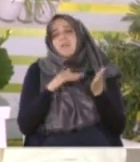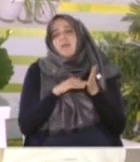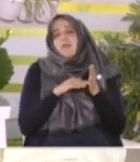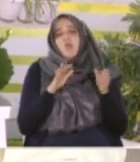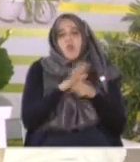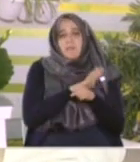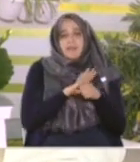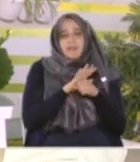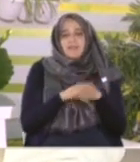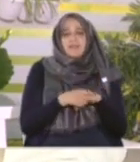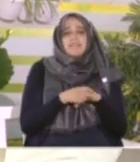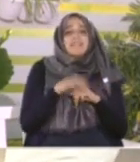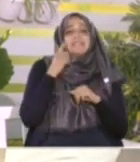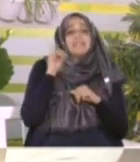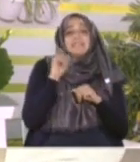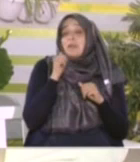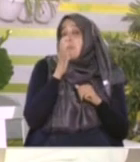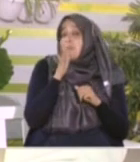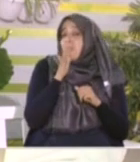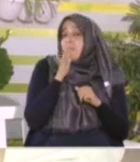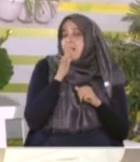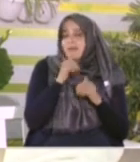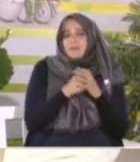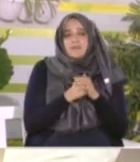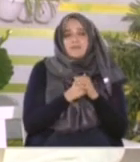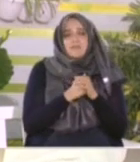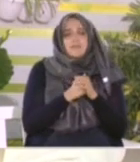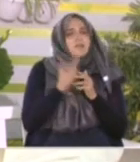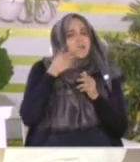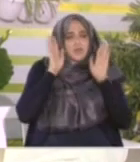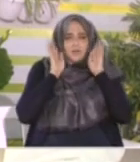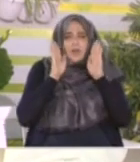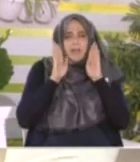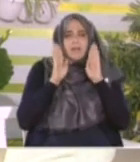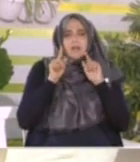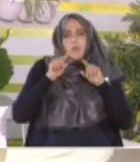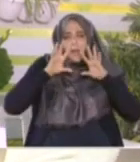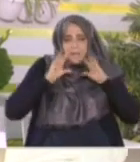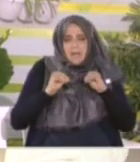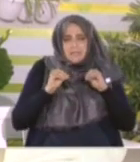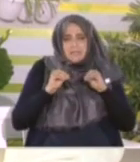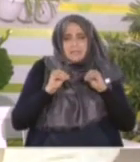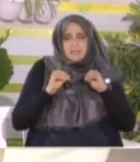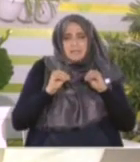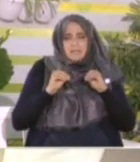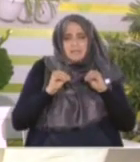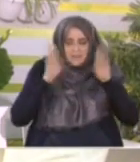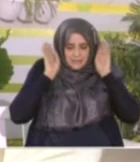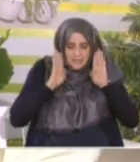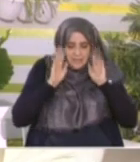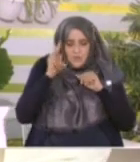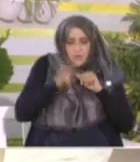وأكمل ومن لم يستطع فليصلي ركعتي الطواف في